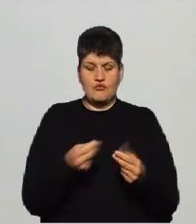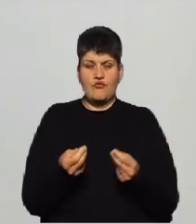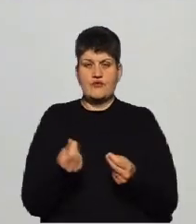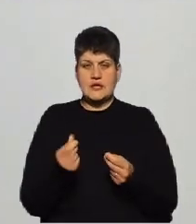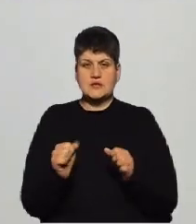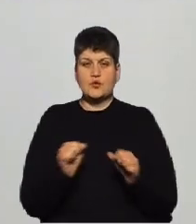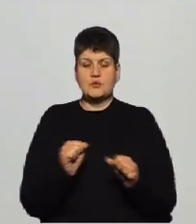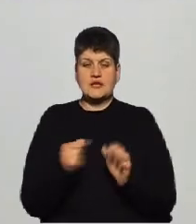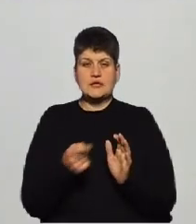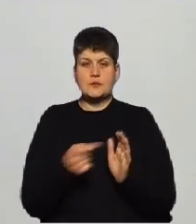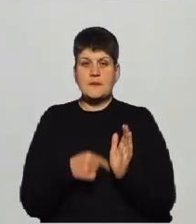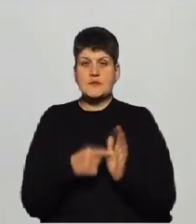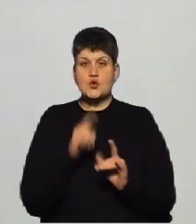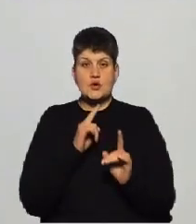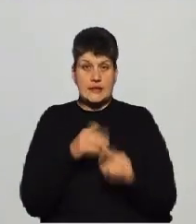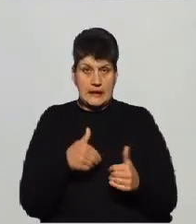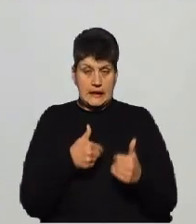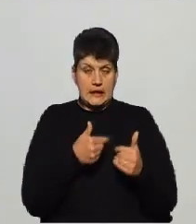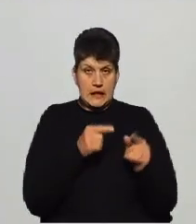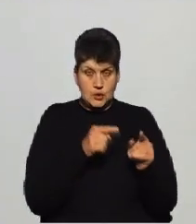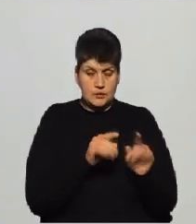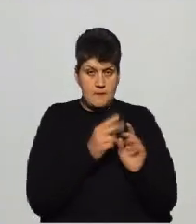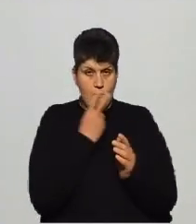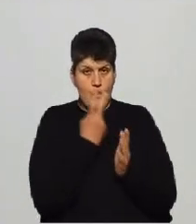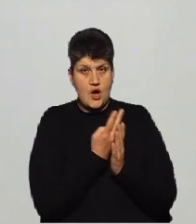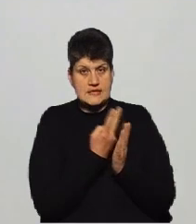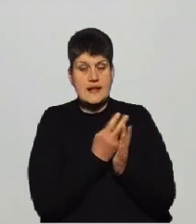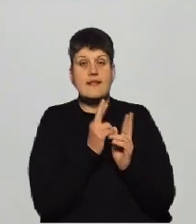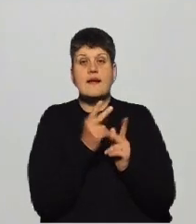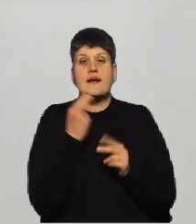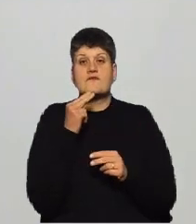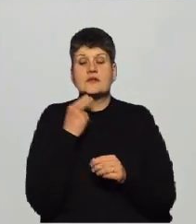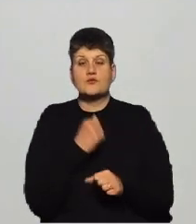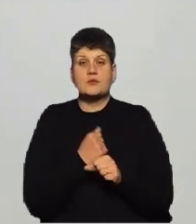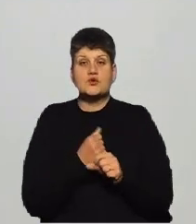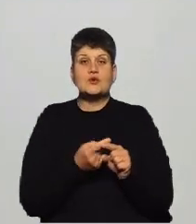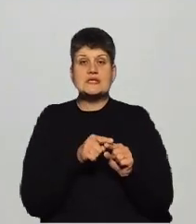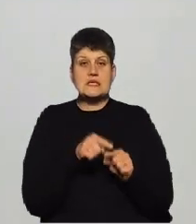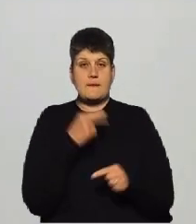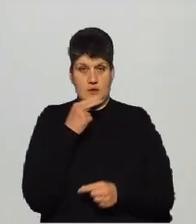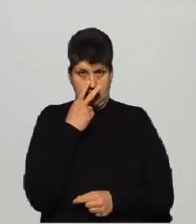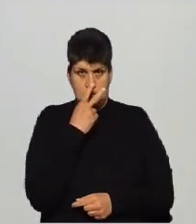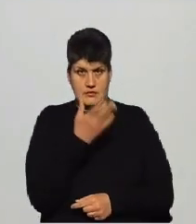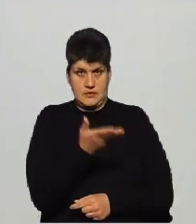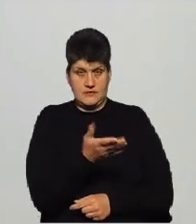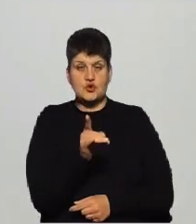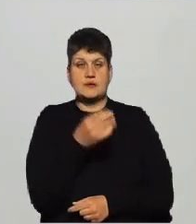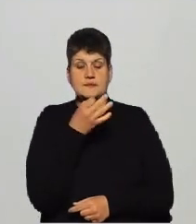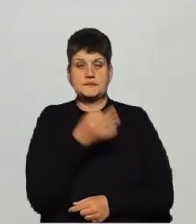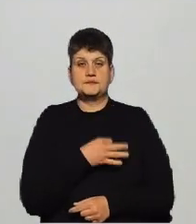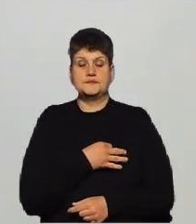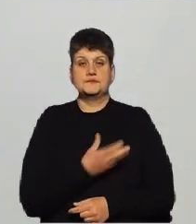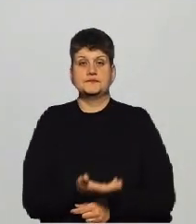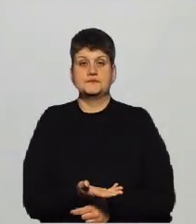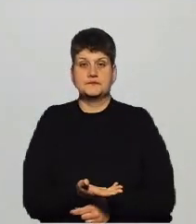міської ради, для того, щоб нам показали, як саме ефективно працює цей податок. Просимо, дивимося, що вони нам відповіли. Надія